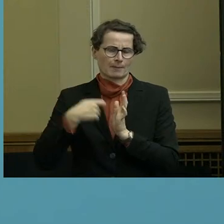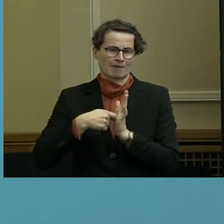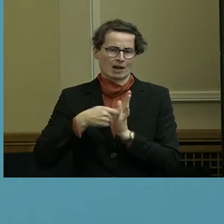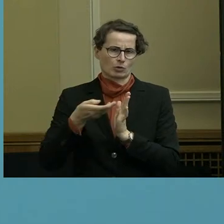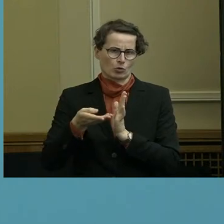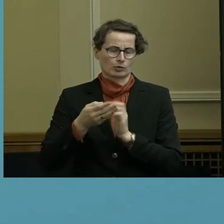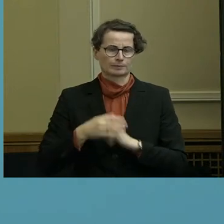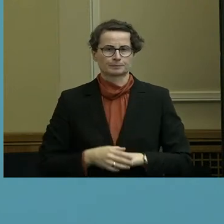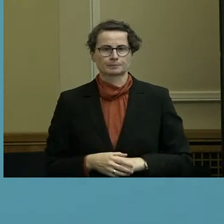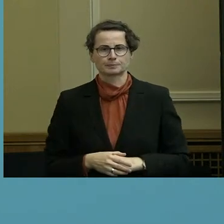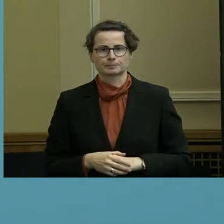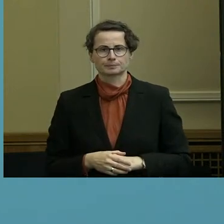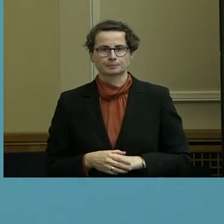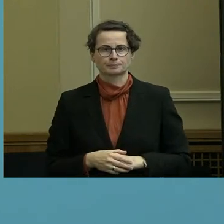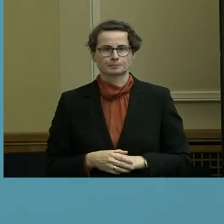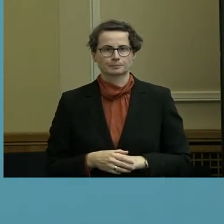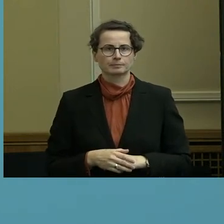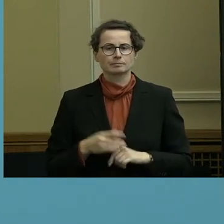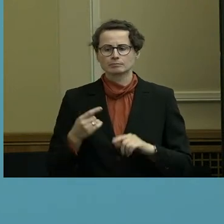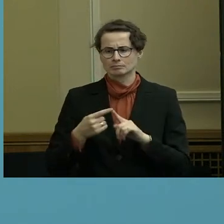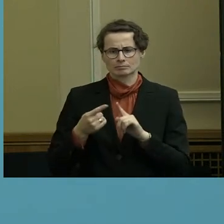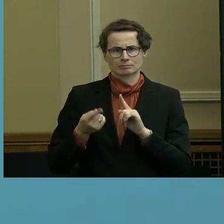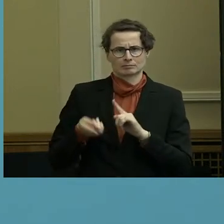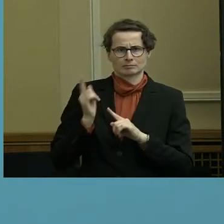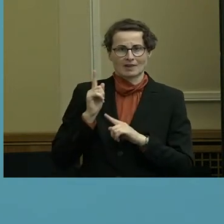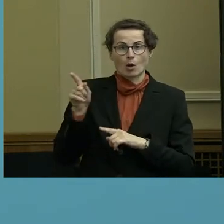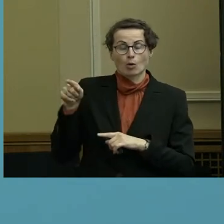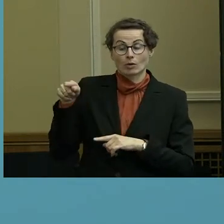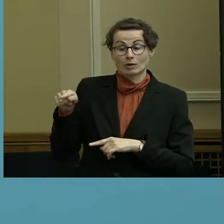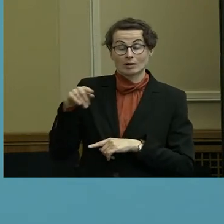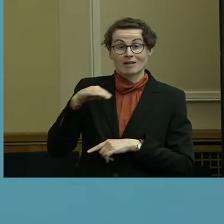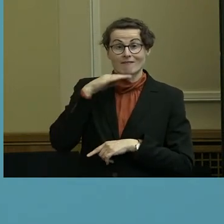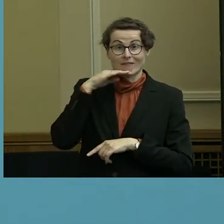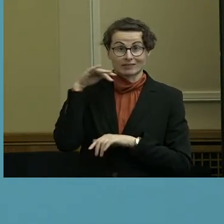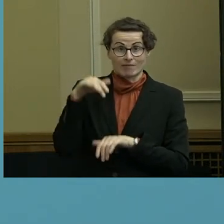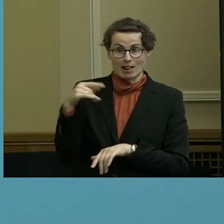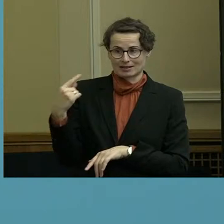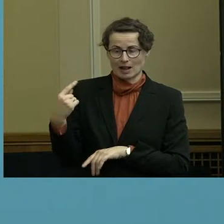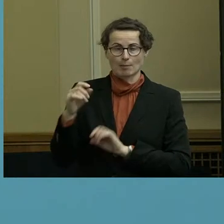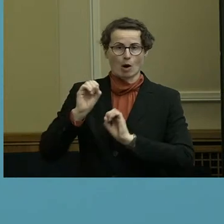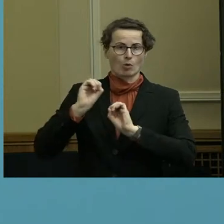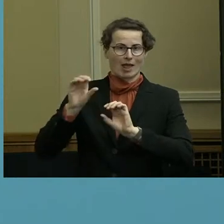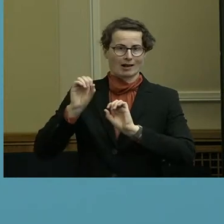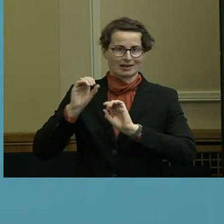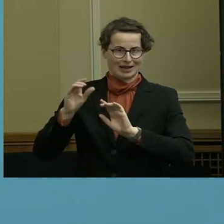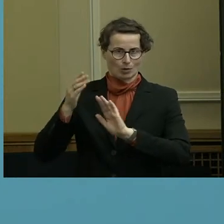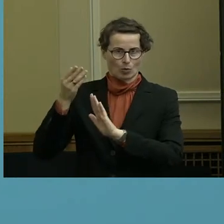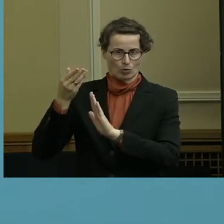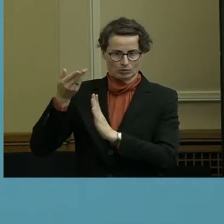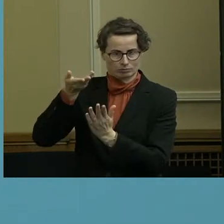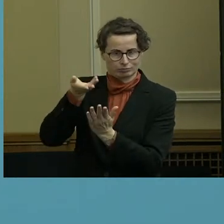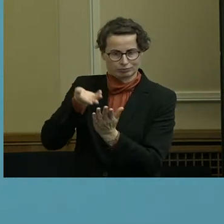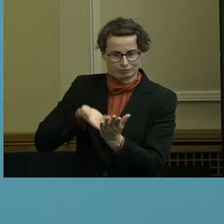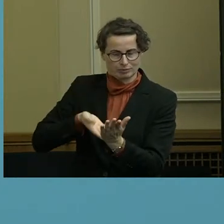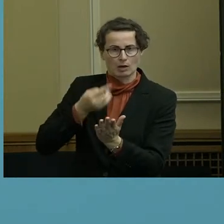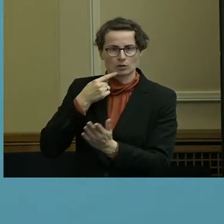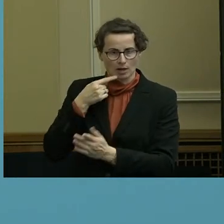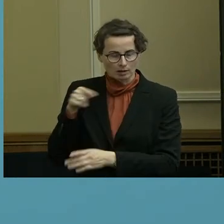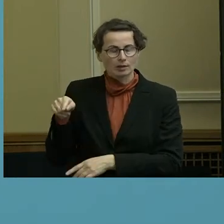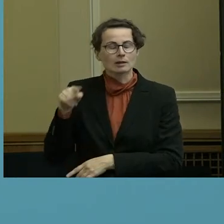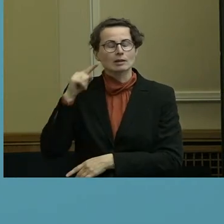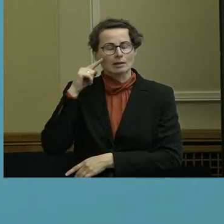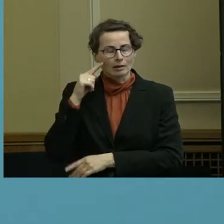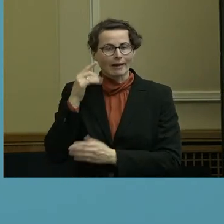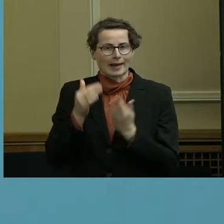erfolgt ist. Und das hat man ja auch an den Erklärungen von Vattenfall gesehen. Die gehen ja auch davon aus, dass es jetzt zu einer Annahme